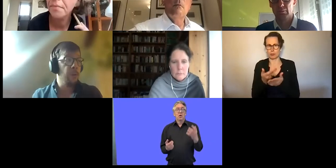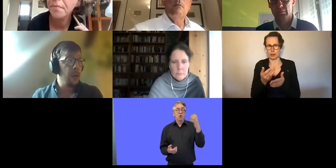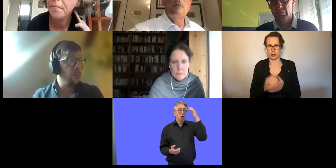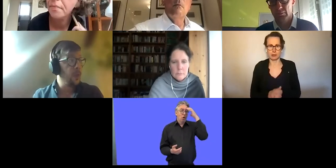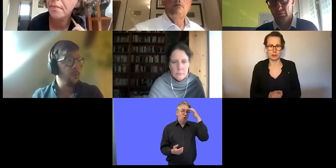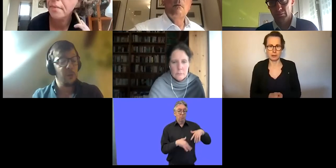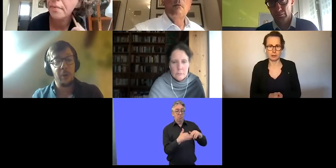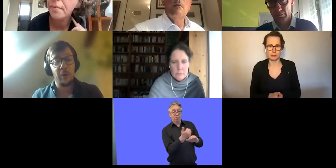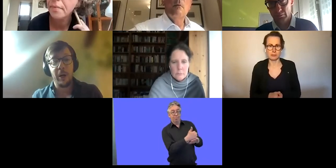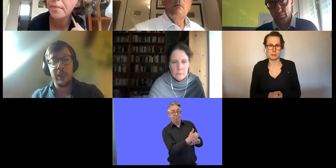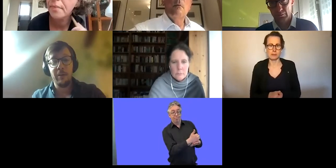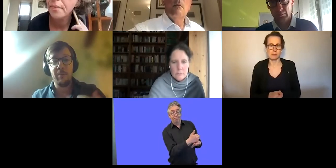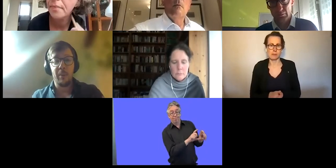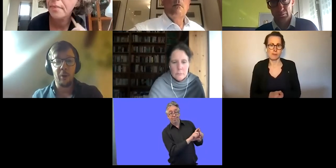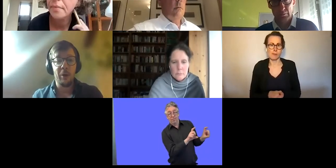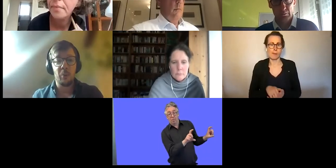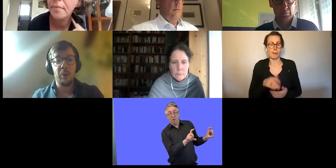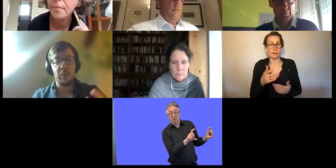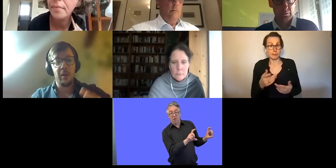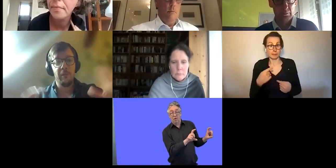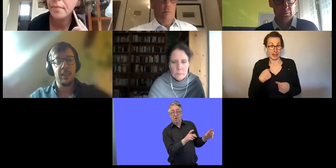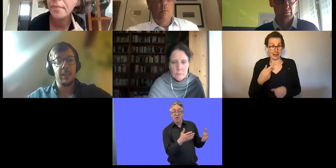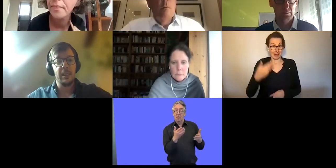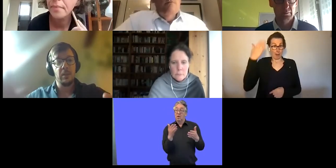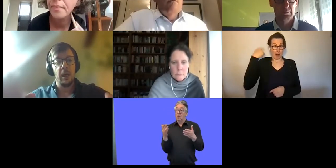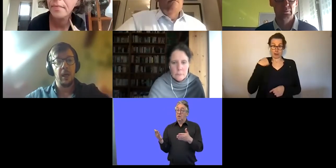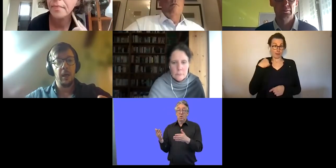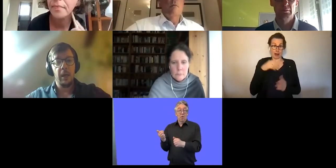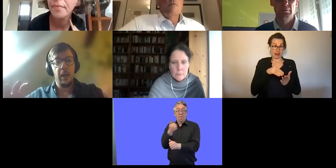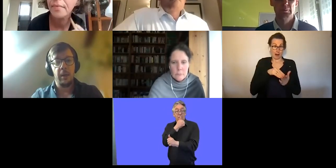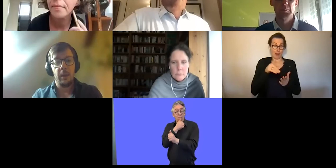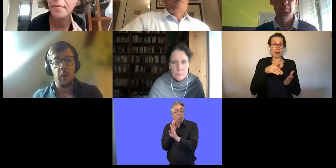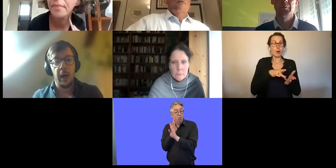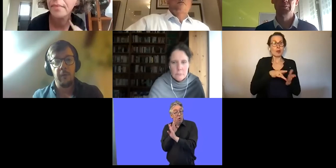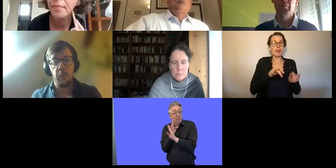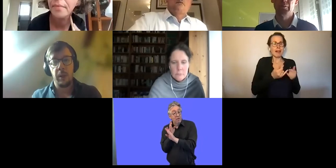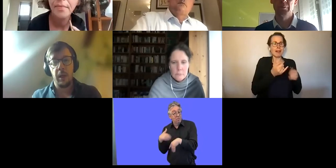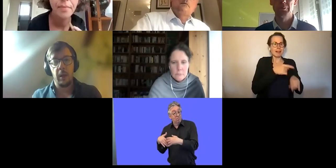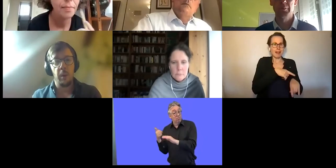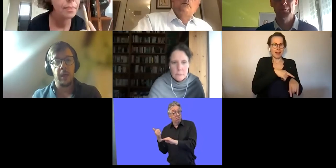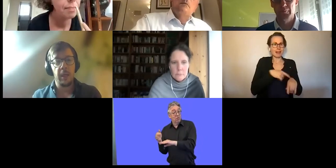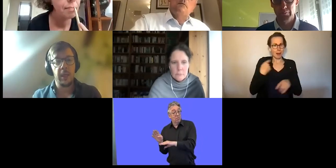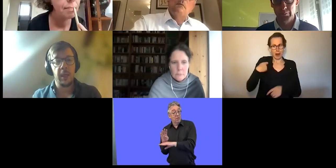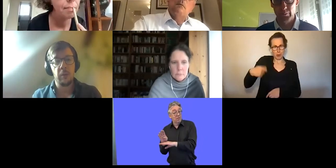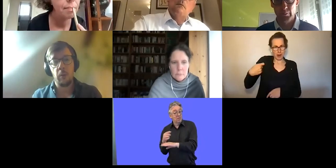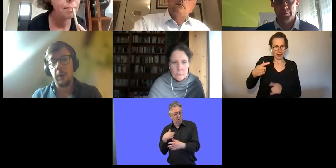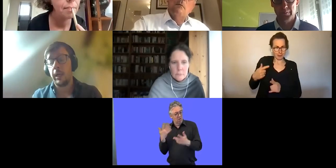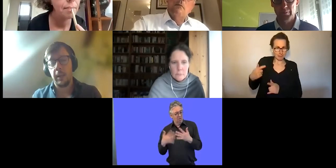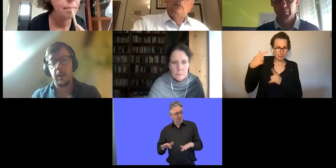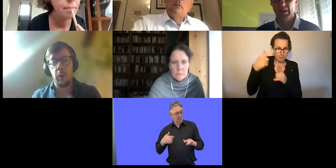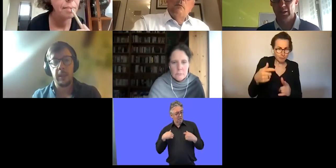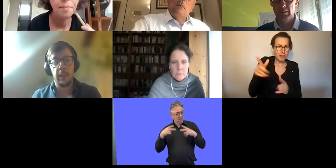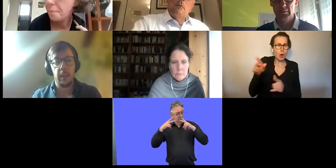auf der anderen Seite der gewerbslichen Wirtschaft. Ich hatte damals Elternurlaub, war daher nicht selbst mit dabei,